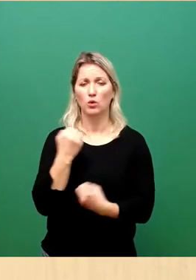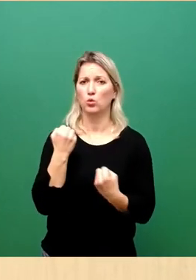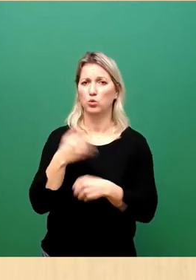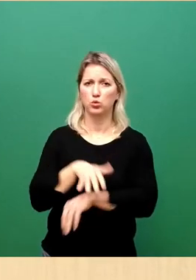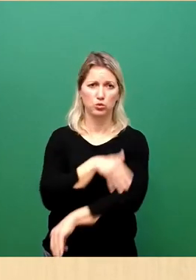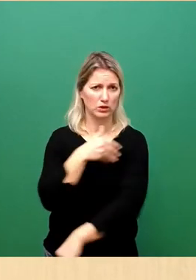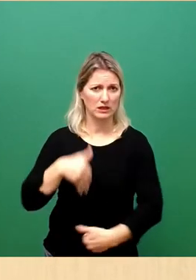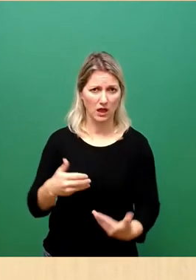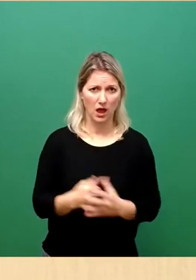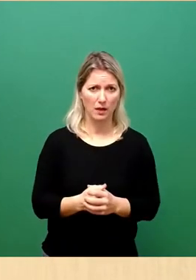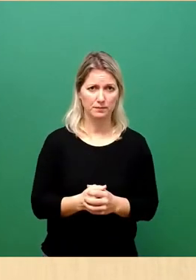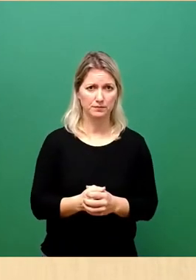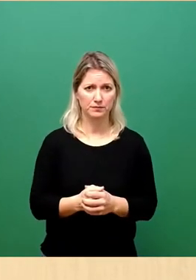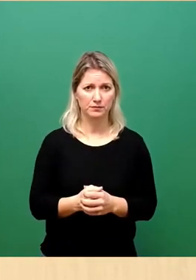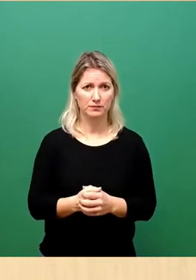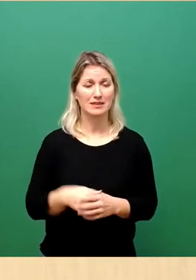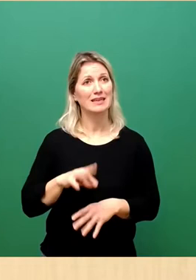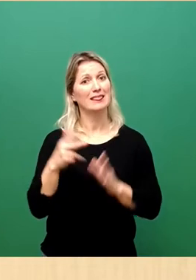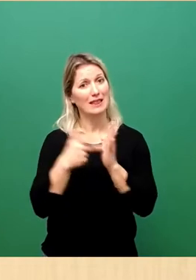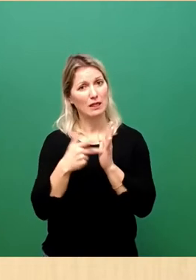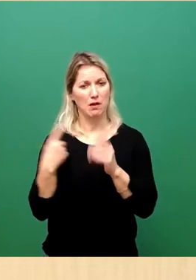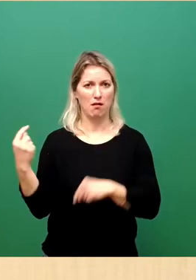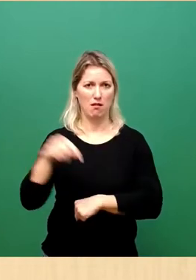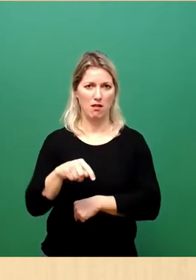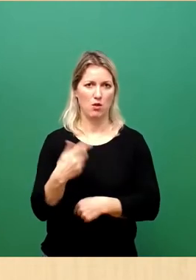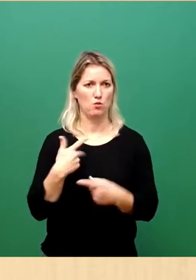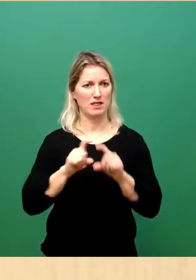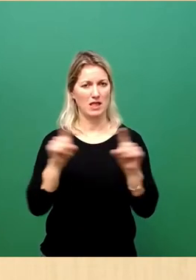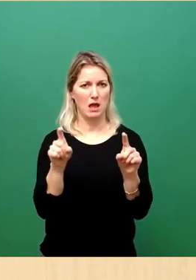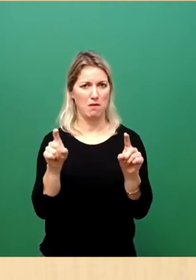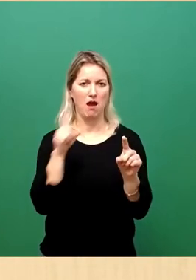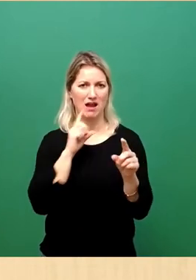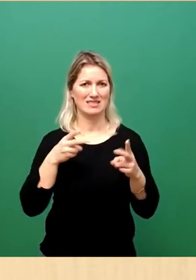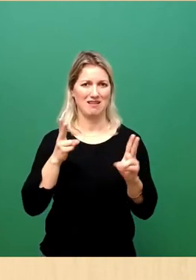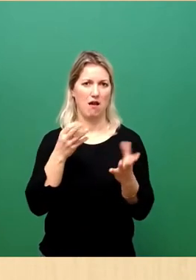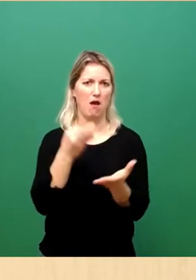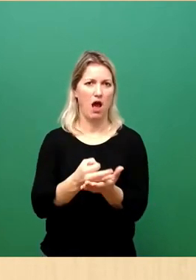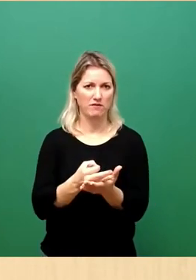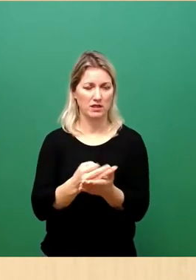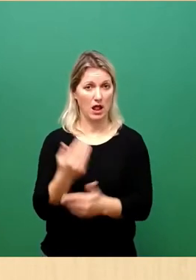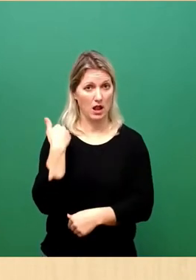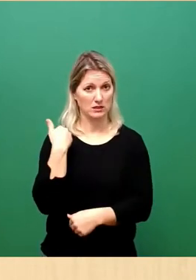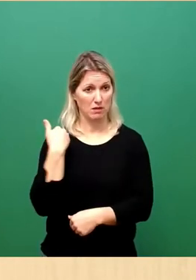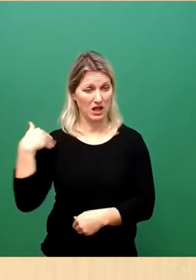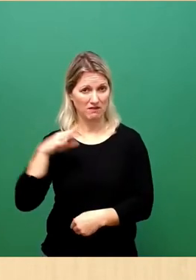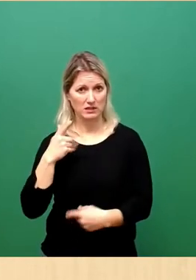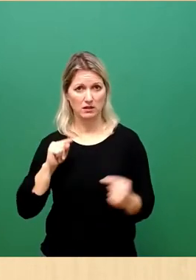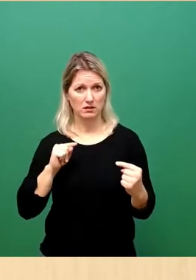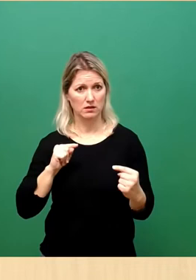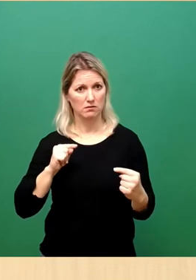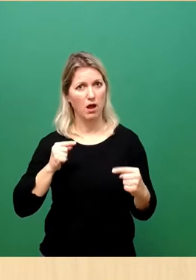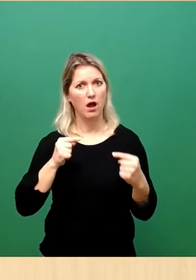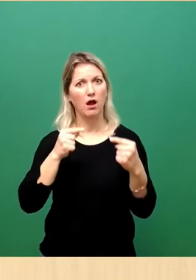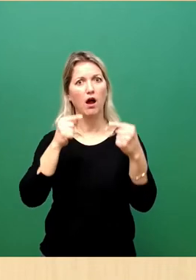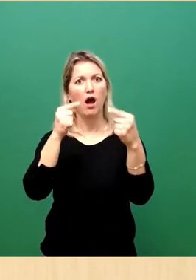zum Thema sicheren Hafen hier in Dresden. Letztes Mal wurde es zu einer unsäglichen Debatte, was dem Anliegen, der